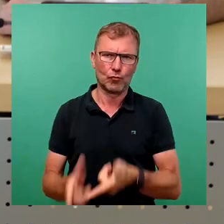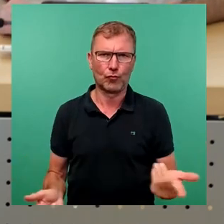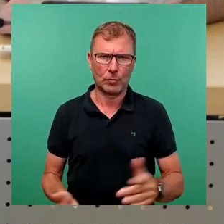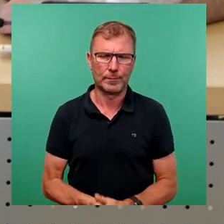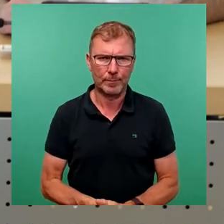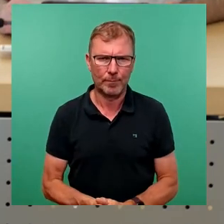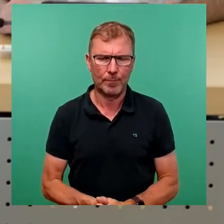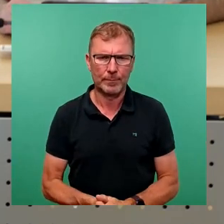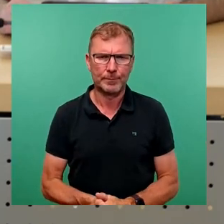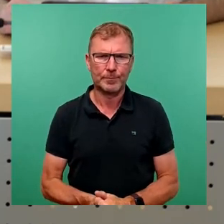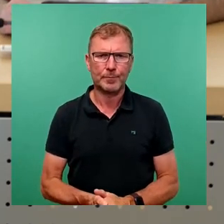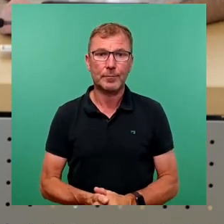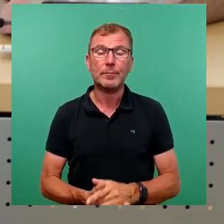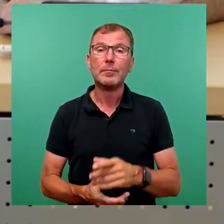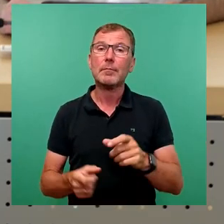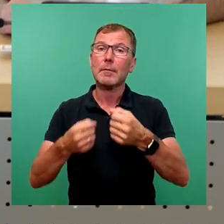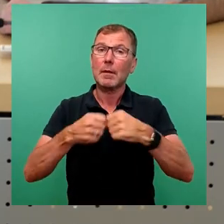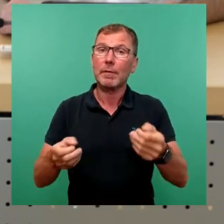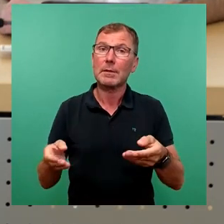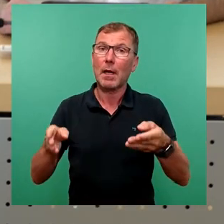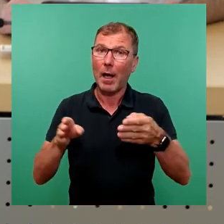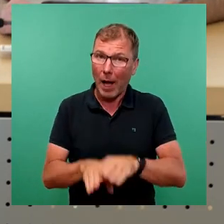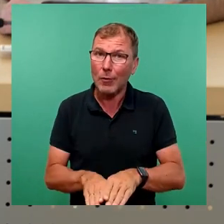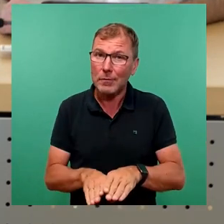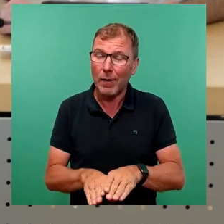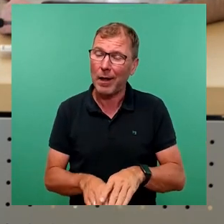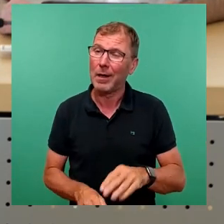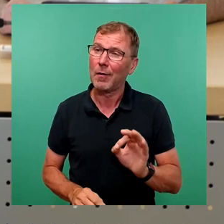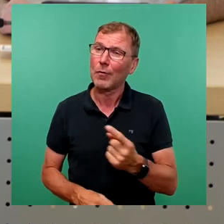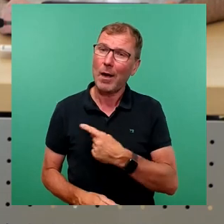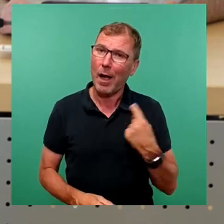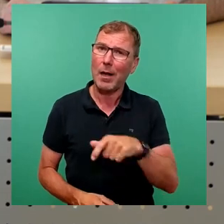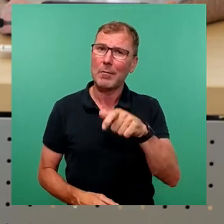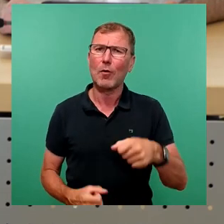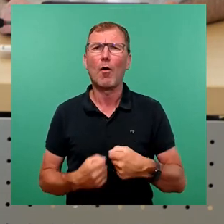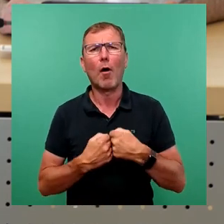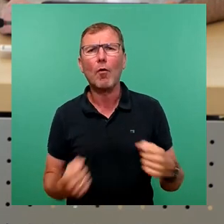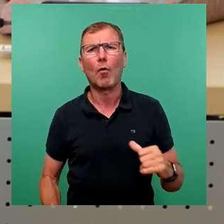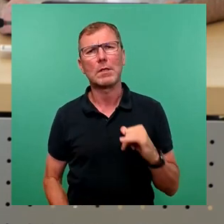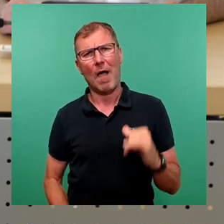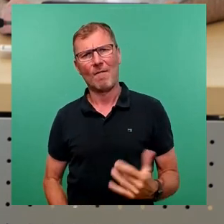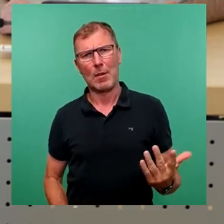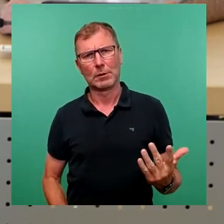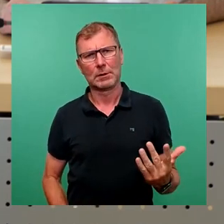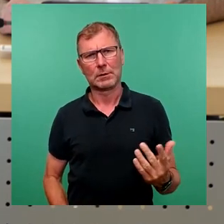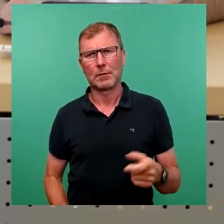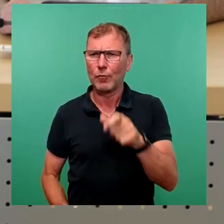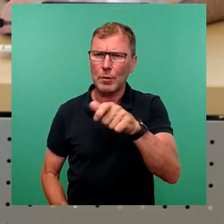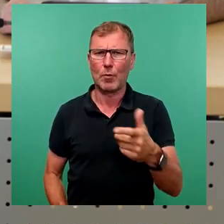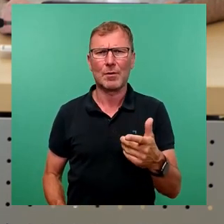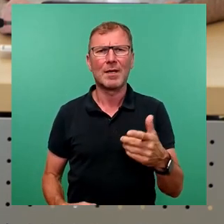Der Ausfall dieser Feste ist ein großer Verlust für unsere Stadt. Denn sie tragen ja ebenso